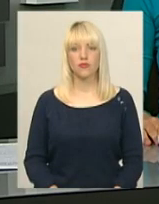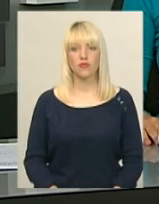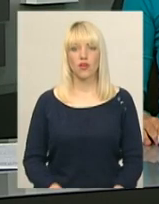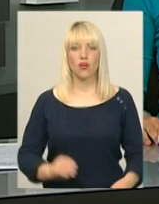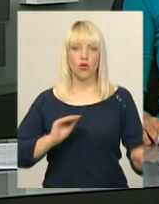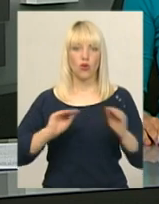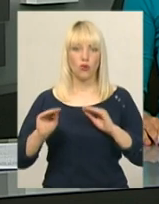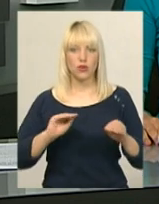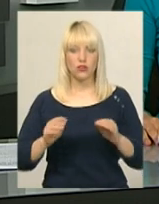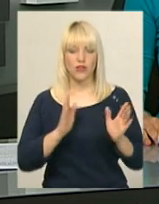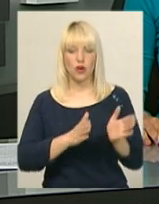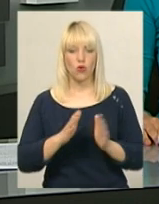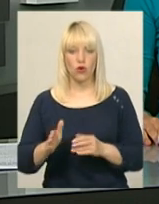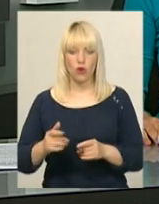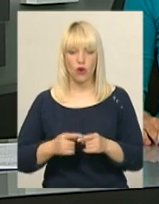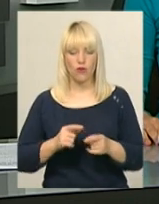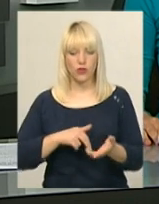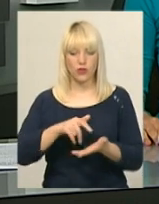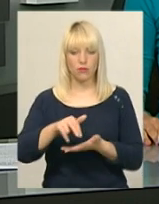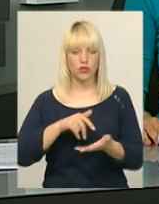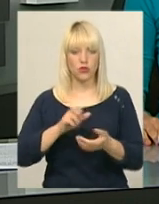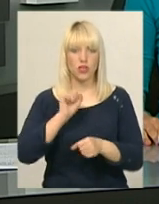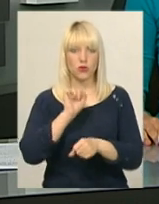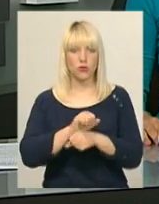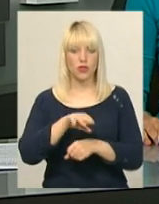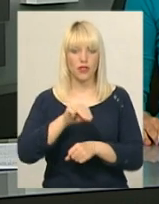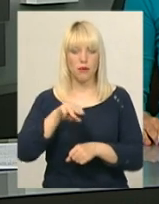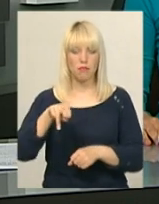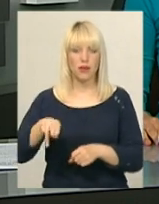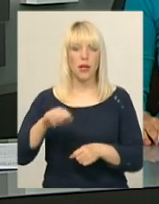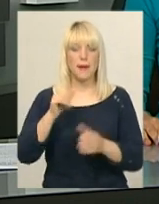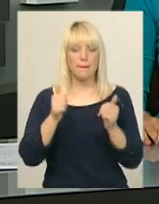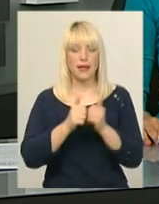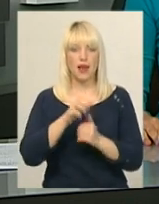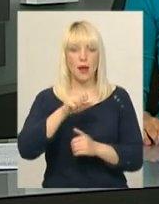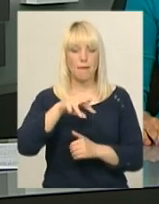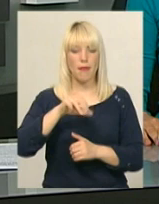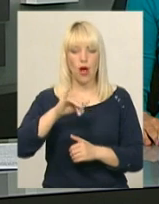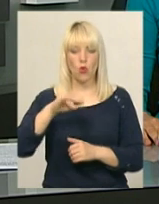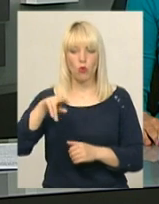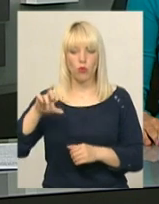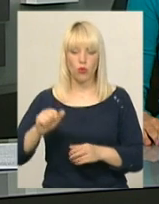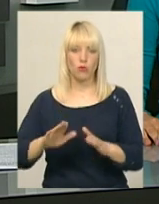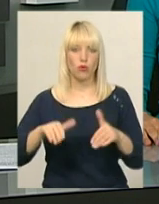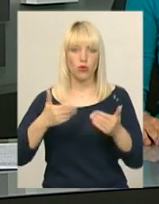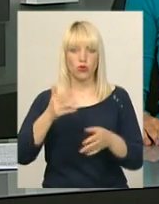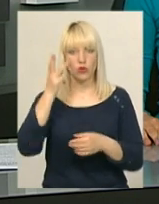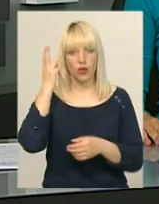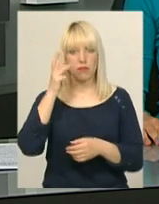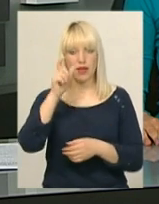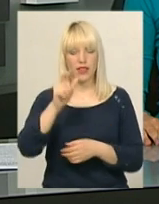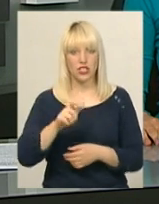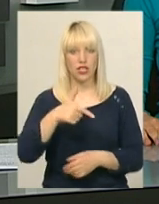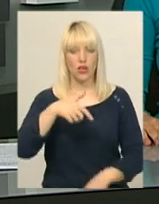Облаштувати регульований пішохідний перехід на зупинці ТЕМ біля МАУПу в обласному центрі пропонує хмельничанин Юрій Гордєєв. Про це чоловік